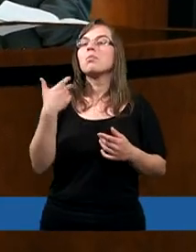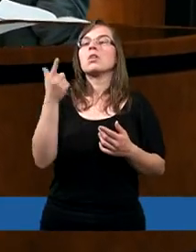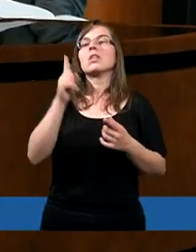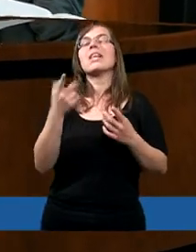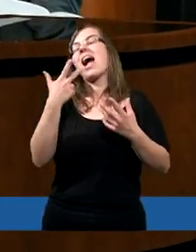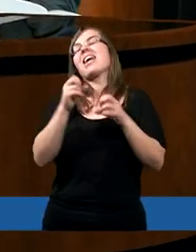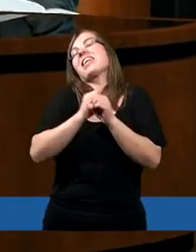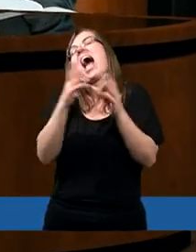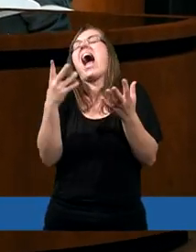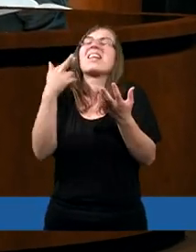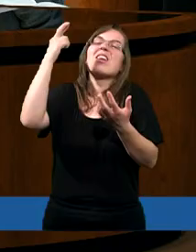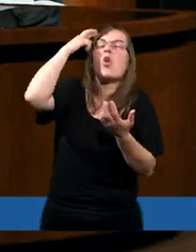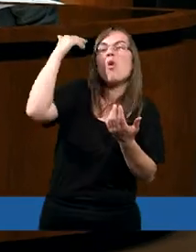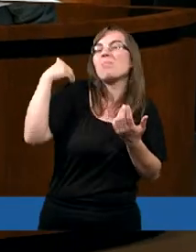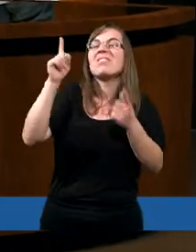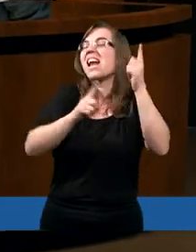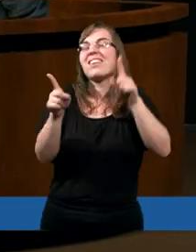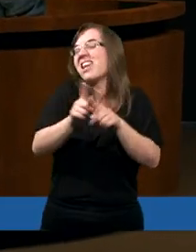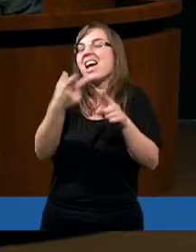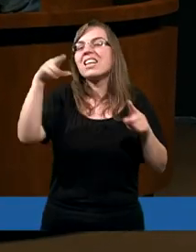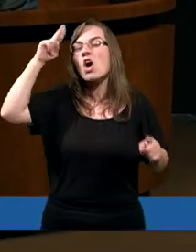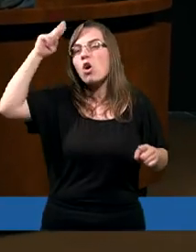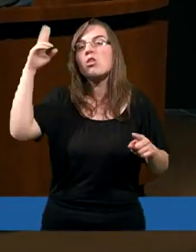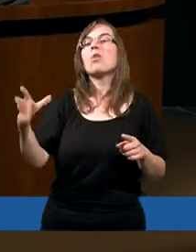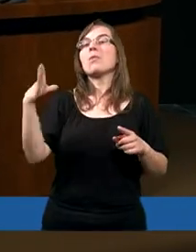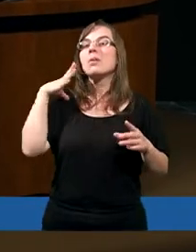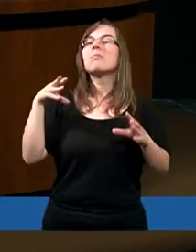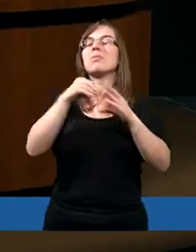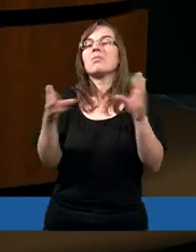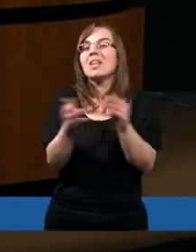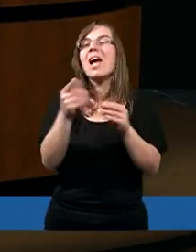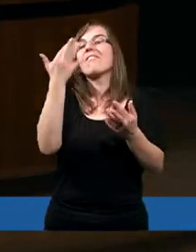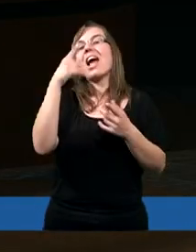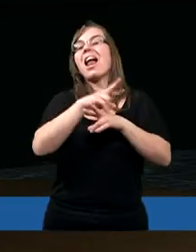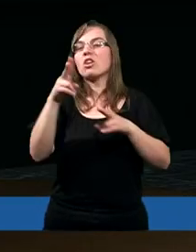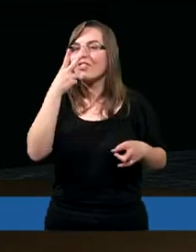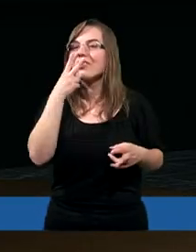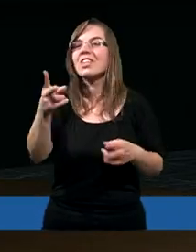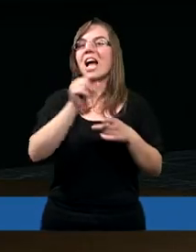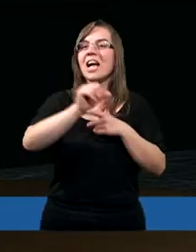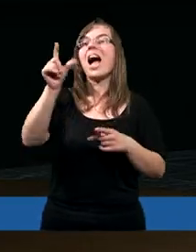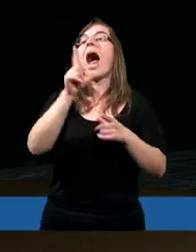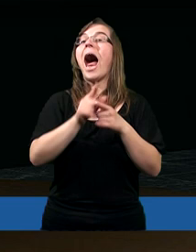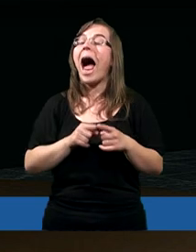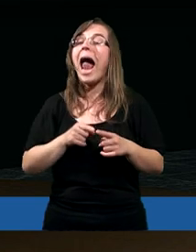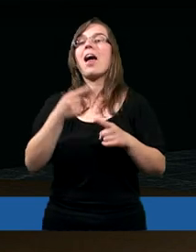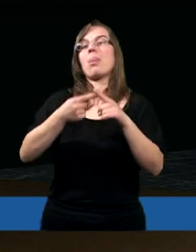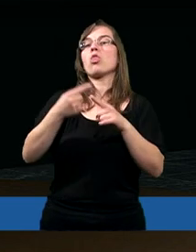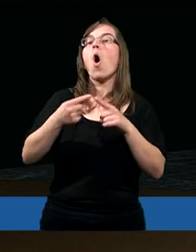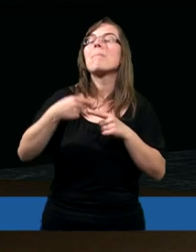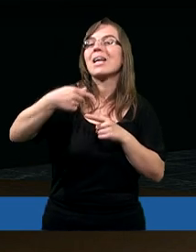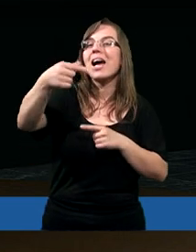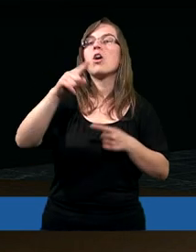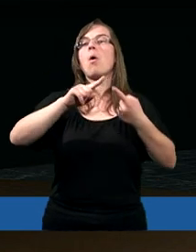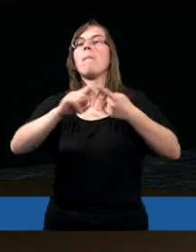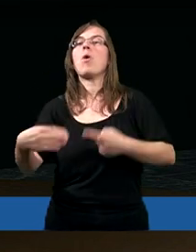kiedyś nie były jasne. On też tego nie rozumiał. On był razem z Jezusem, wiele rzeczy widział, ale dopiero po